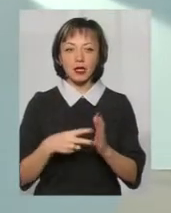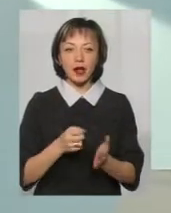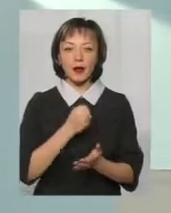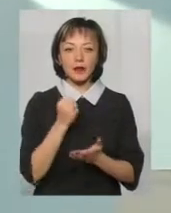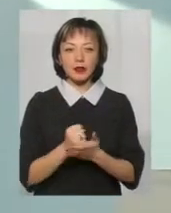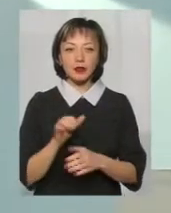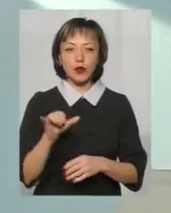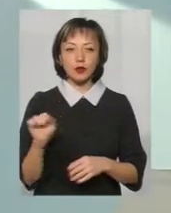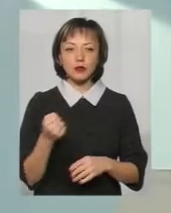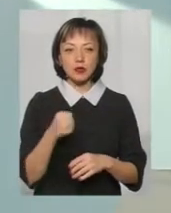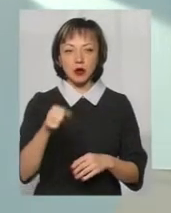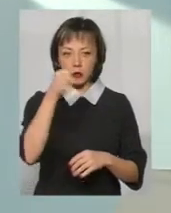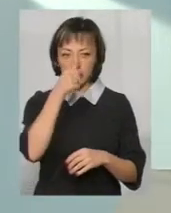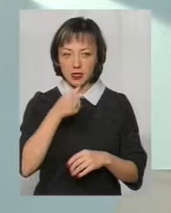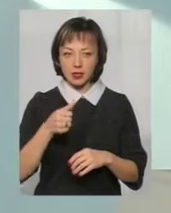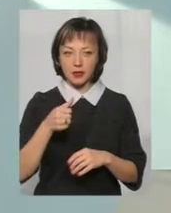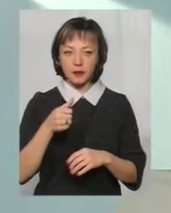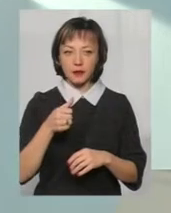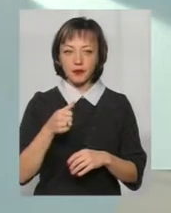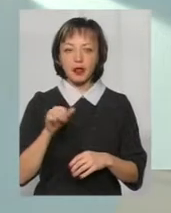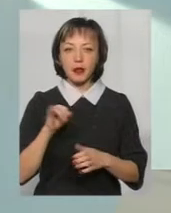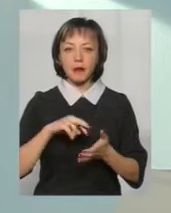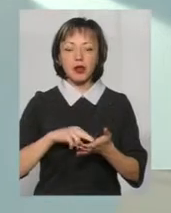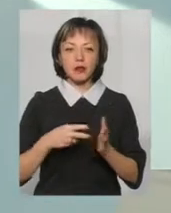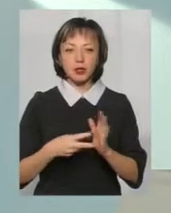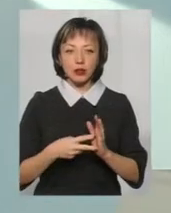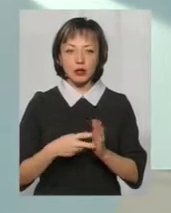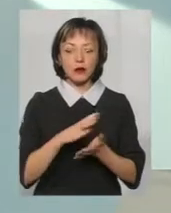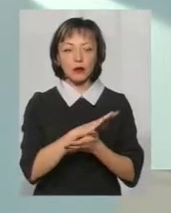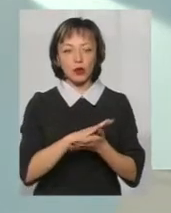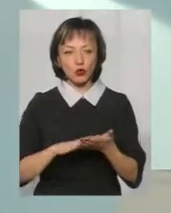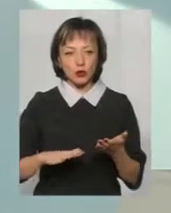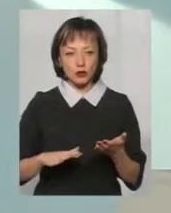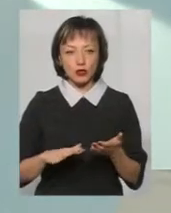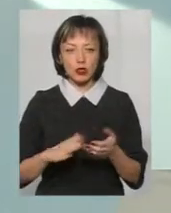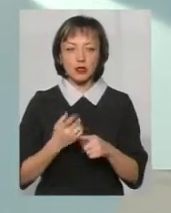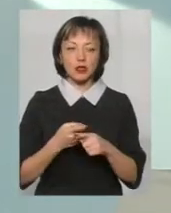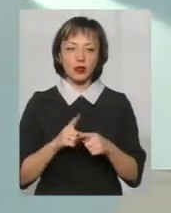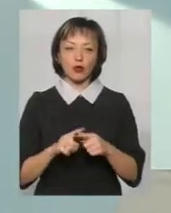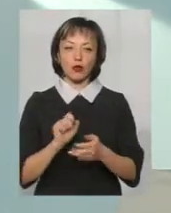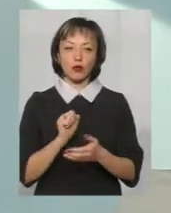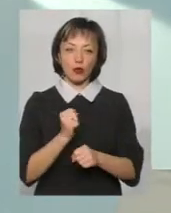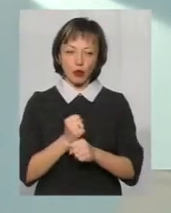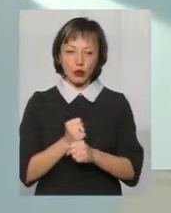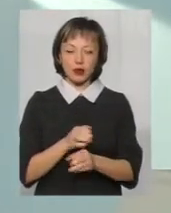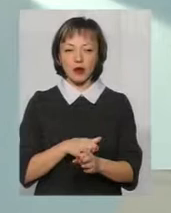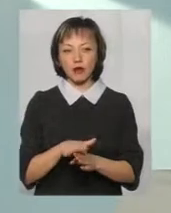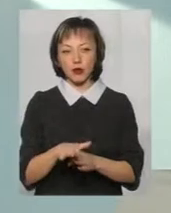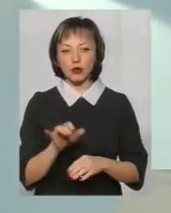у серпні місяці, вона і передбачає продовження тієї роботи, яка робилася